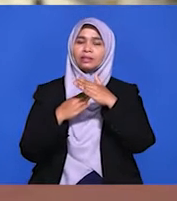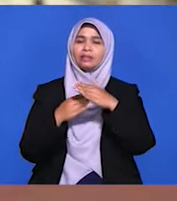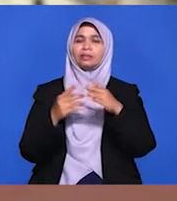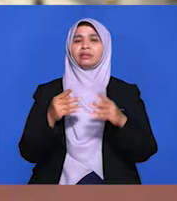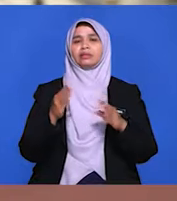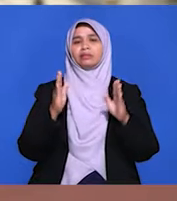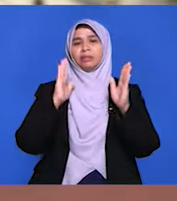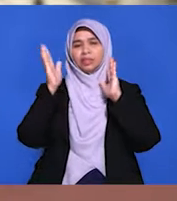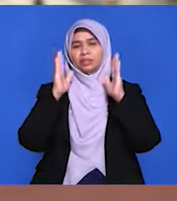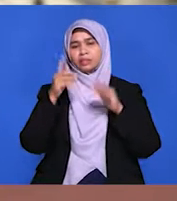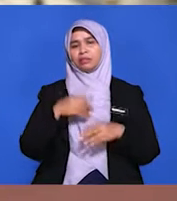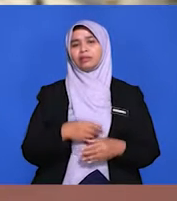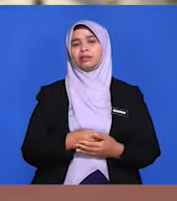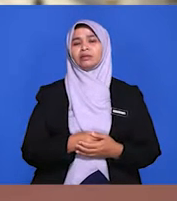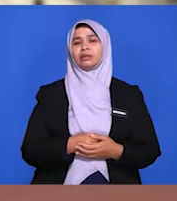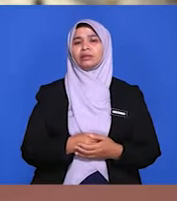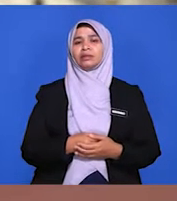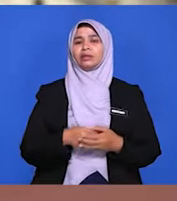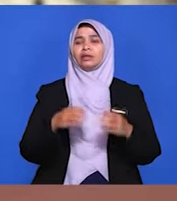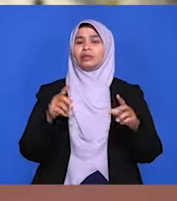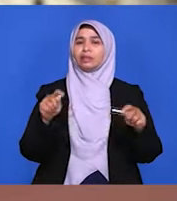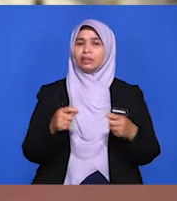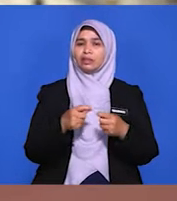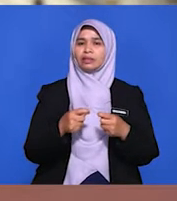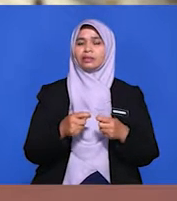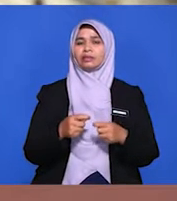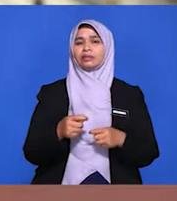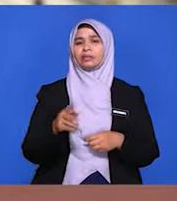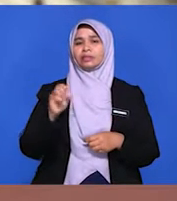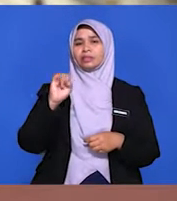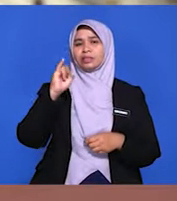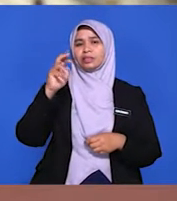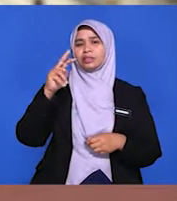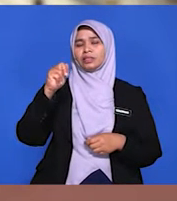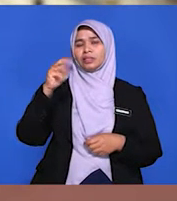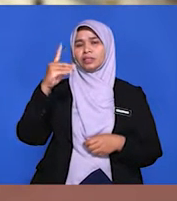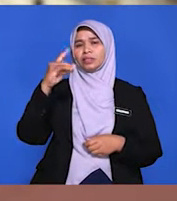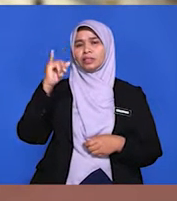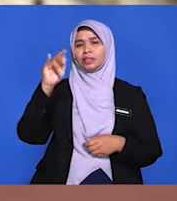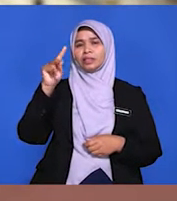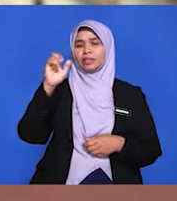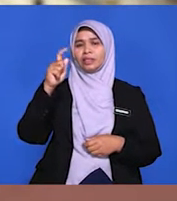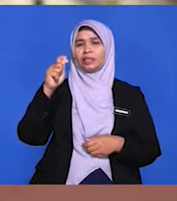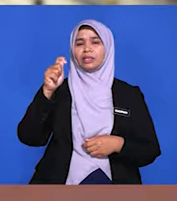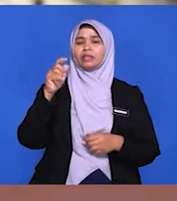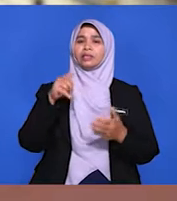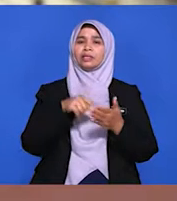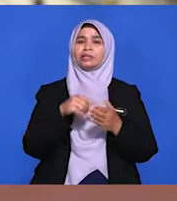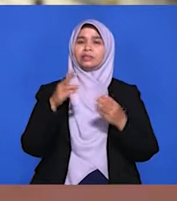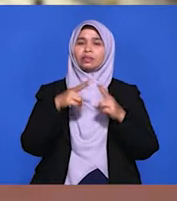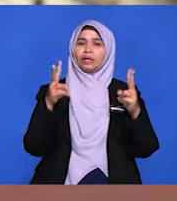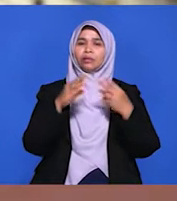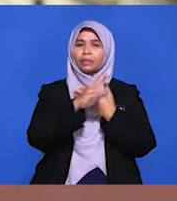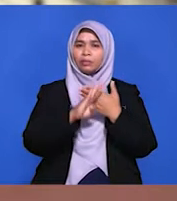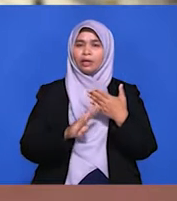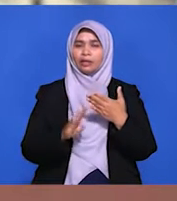diseludup ke negara-negara ketiga. Tindakan sindiket ataupun kartel ini merupakan satu perbuatan berbahaya